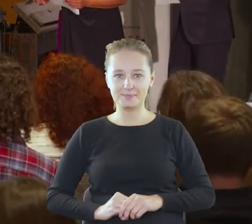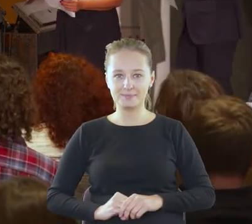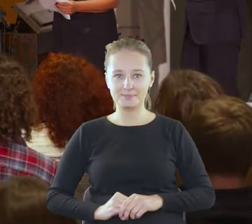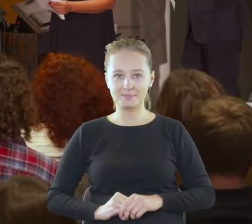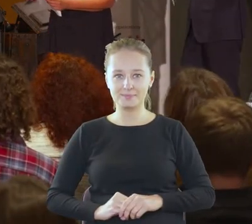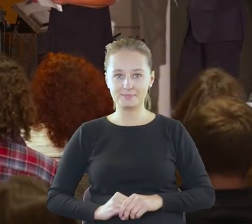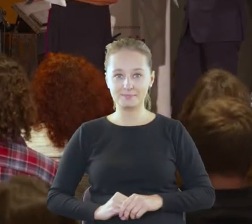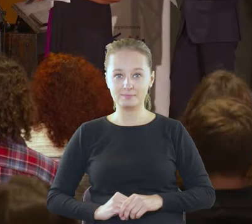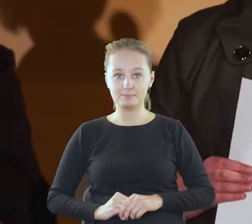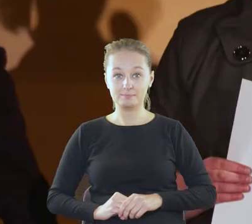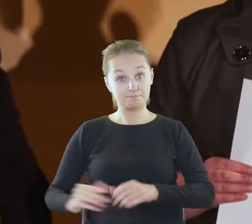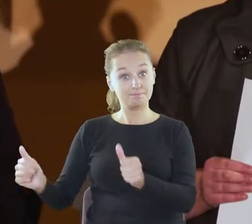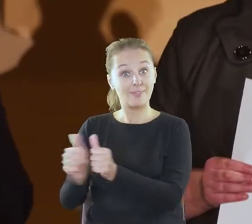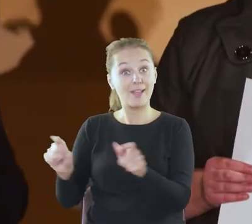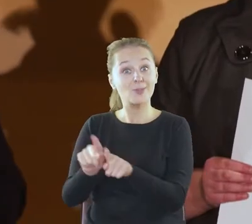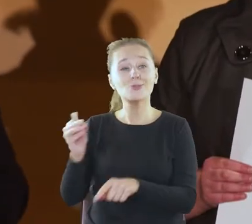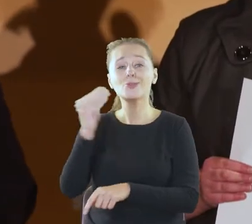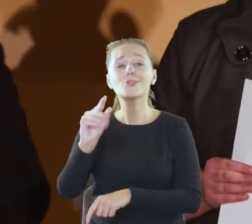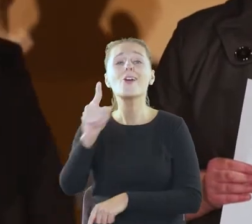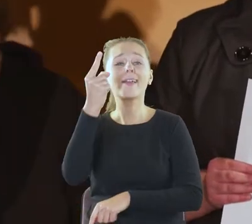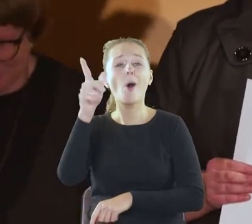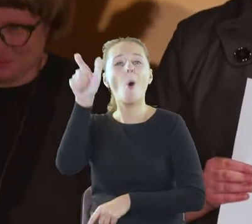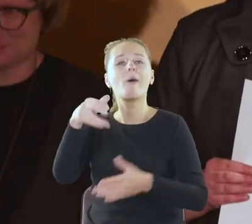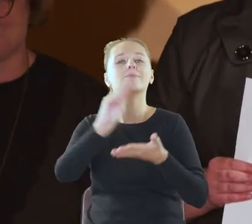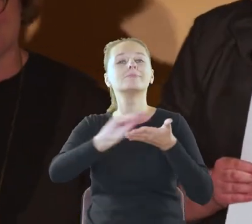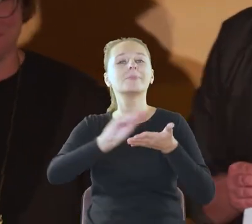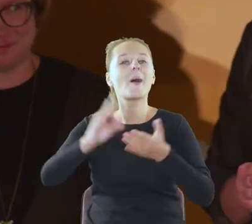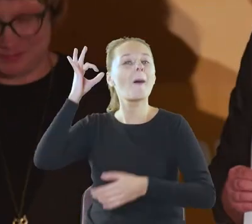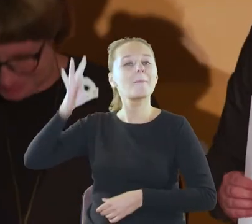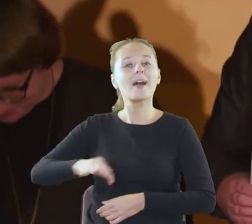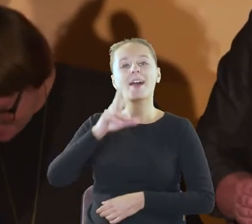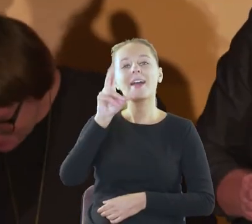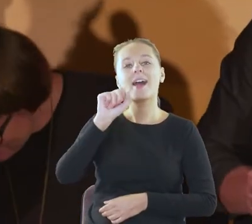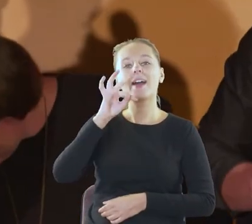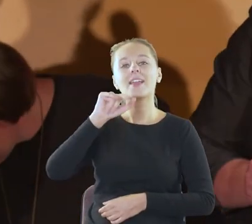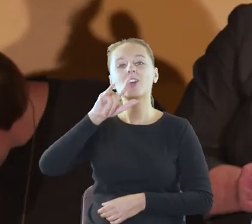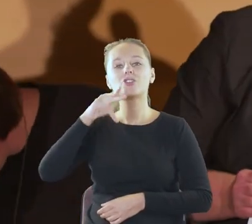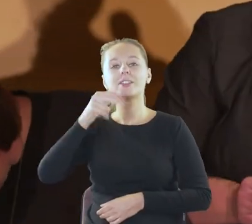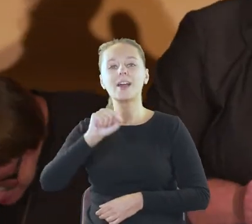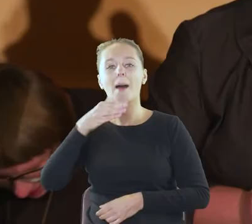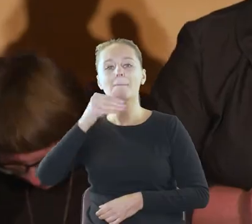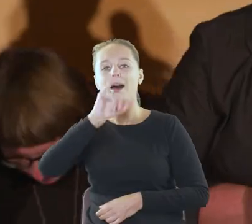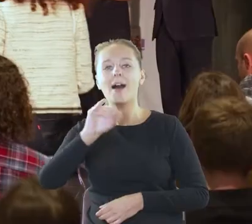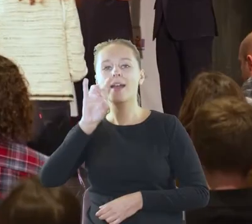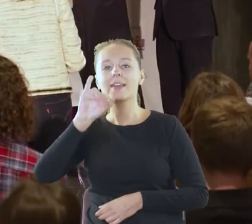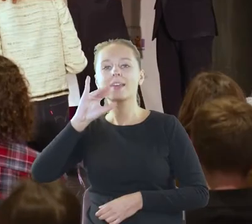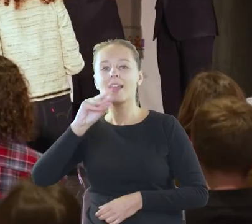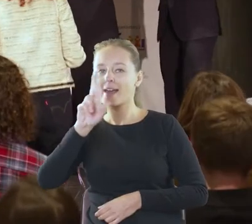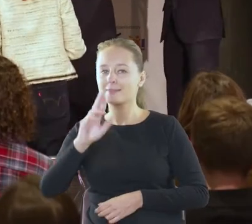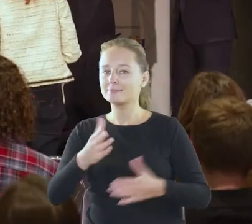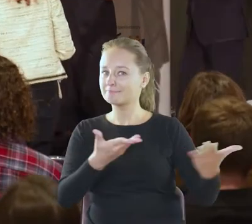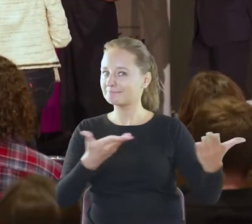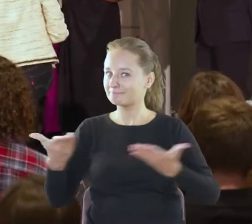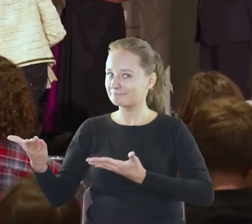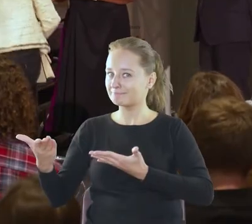Jest z nami również jeszcze jedna pisarka, pani Katarzyna Majgier. Poproszę o